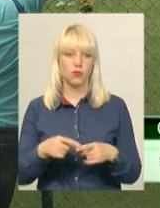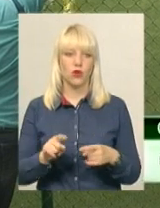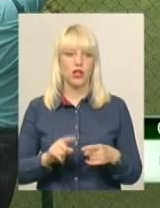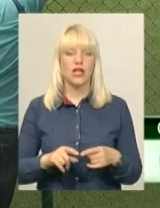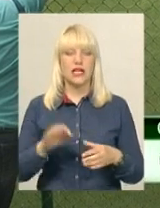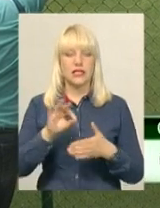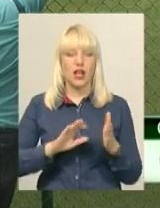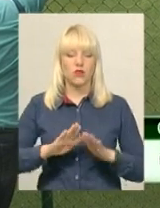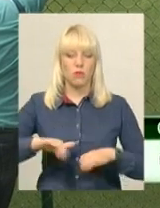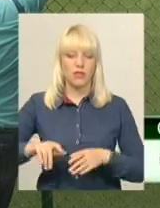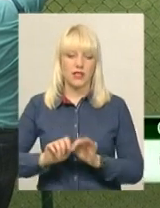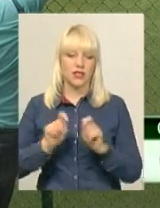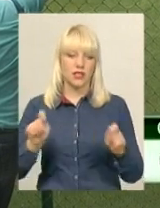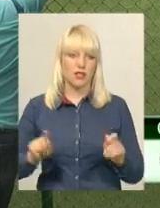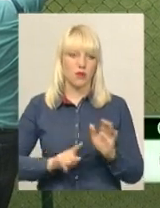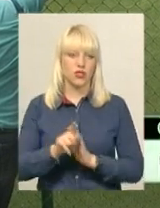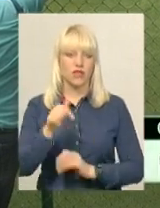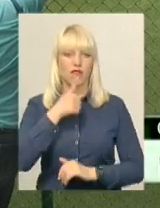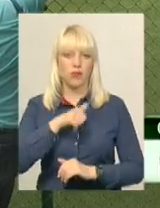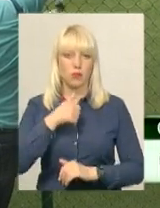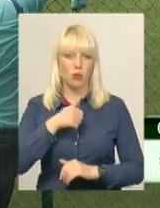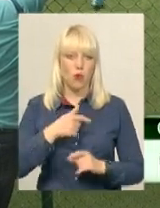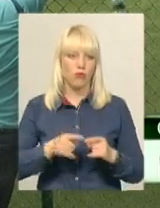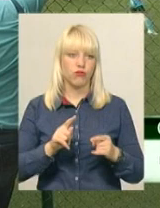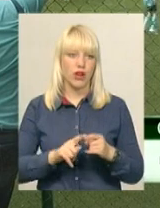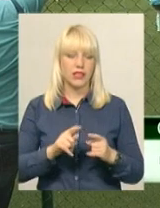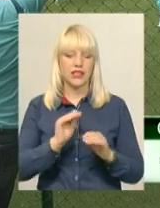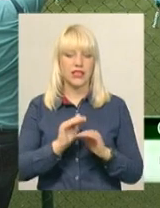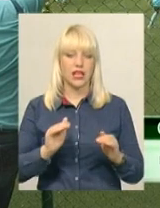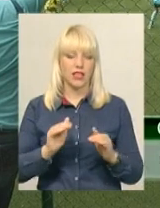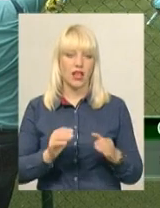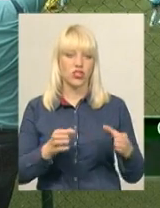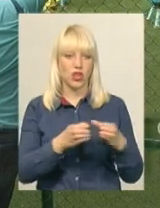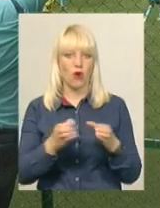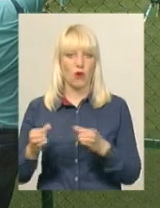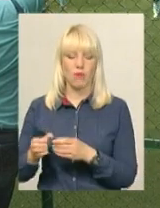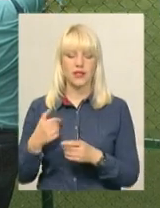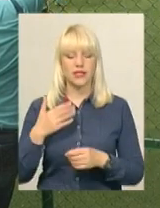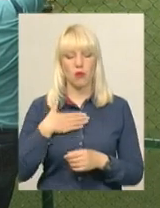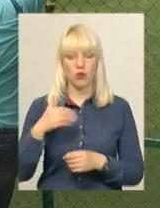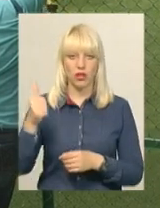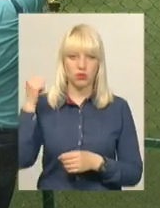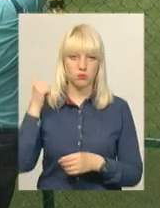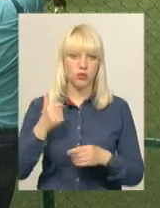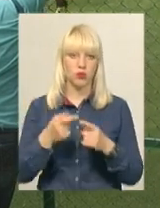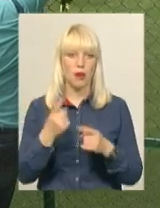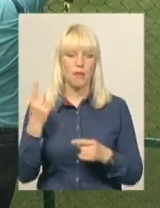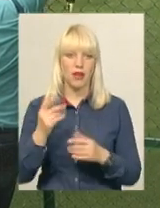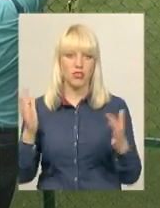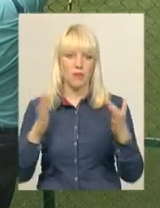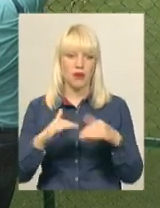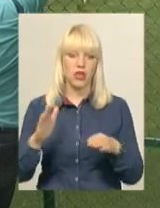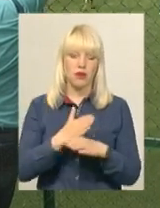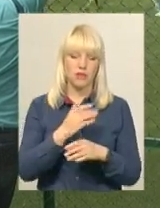почали випробовувати дитячі футбольні команди міста. За моєю спиною відбувається перший матч. Поміж Хмельницькою ДСШ-1